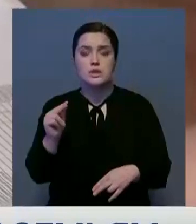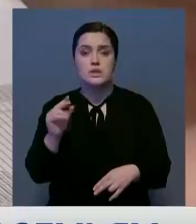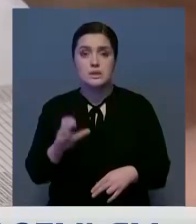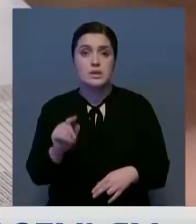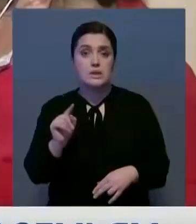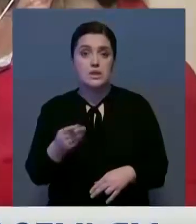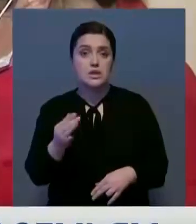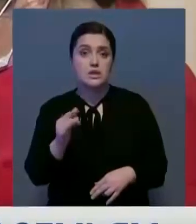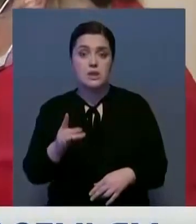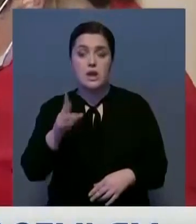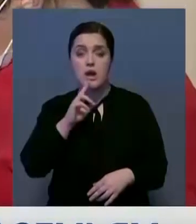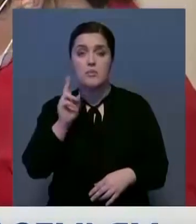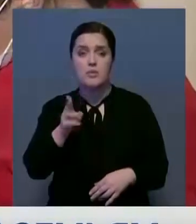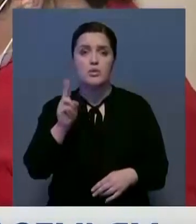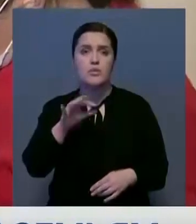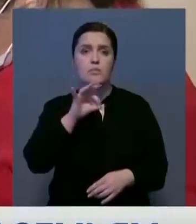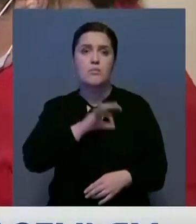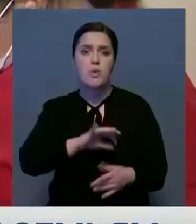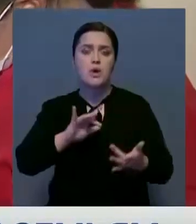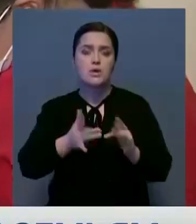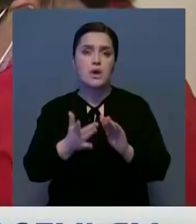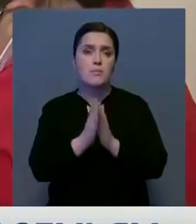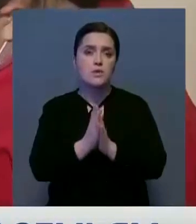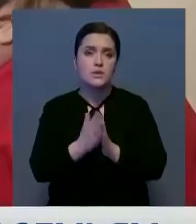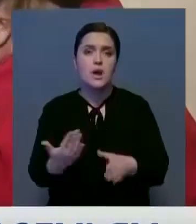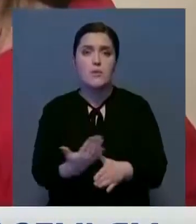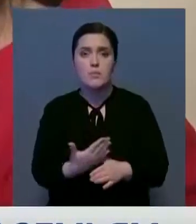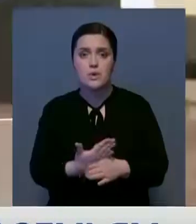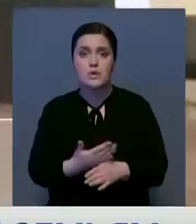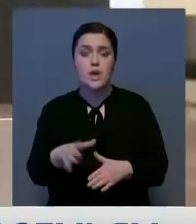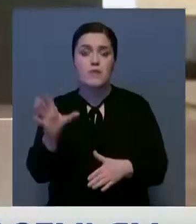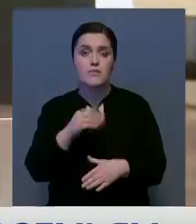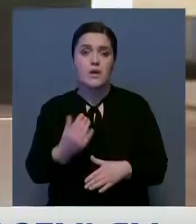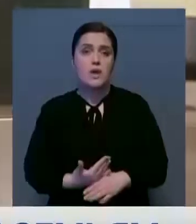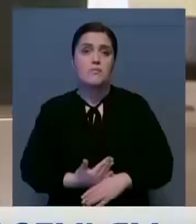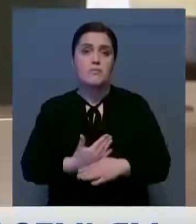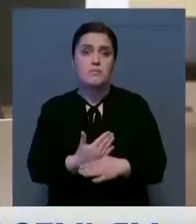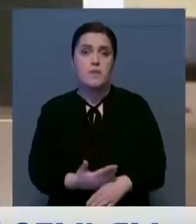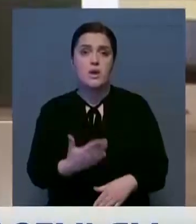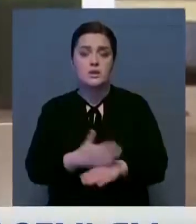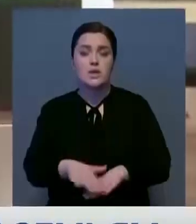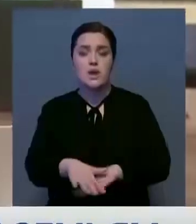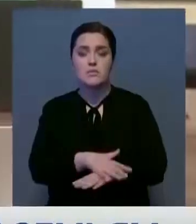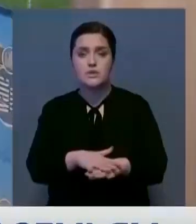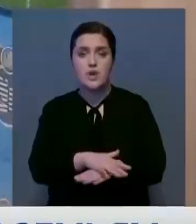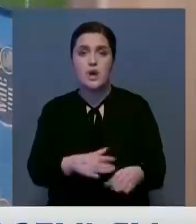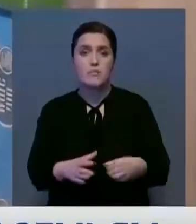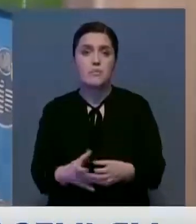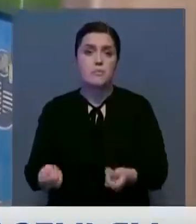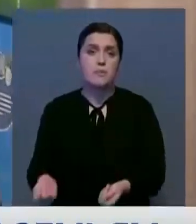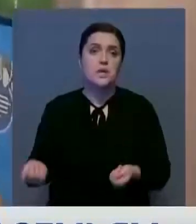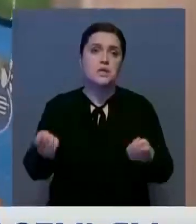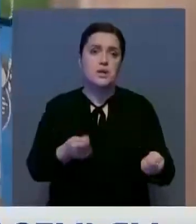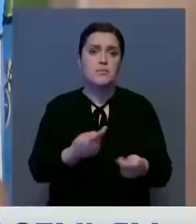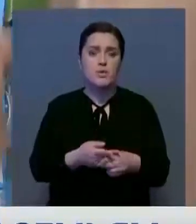к пользователям социальных сетей с просьбой о помощи. Откликнулись волонтеры одного из общественных объединений. Они привезли товары первой необходимости,